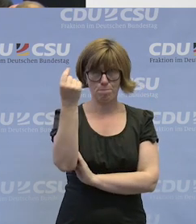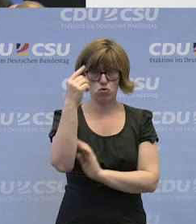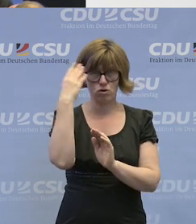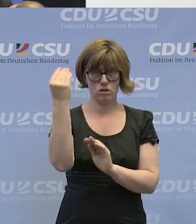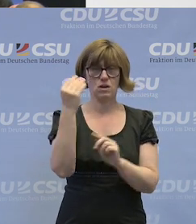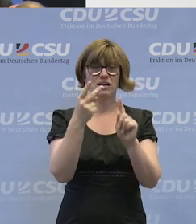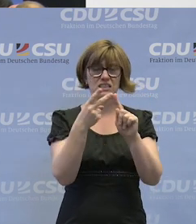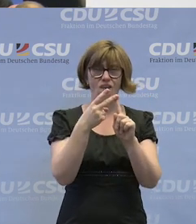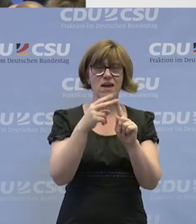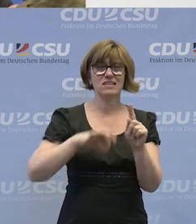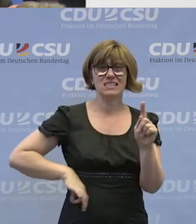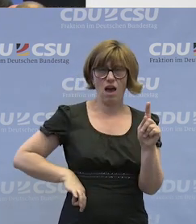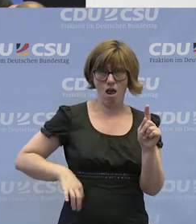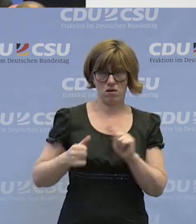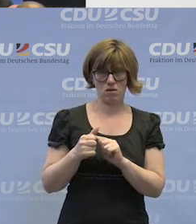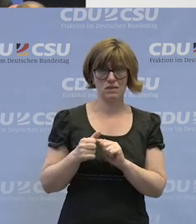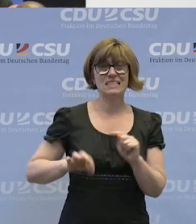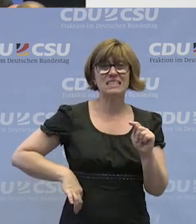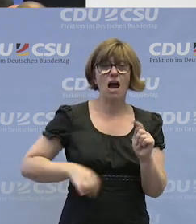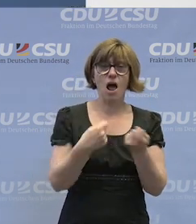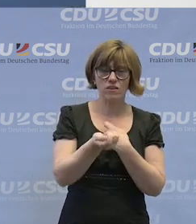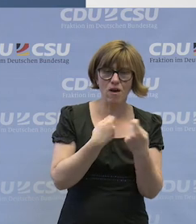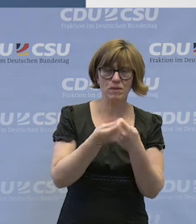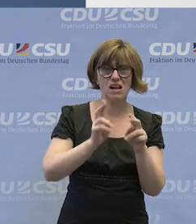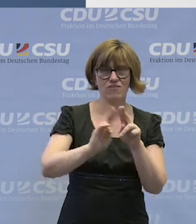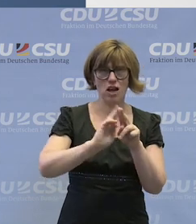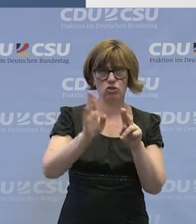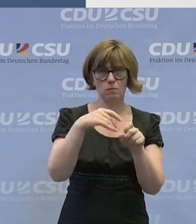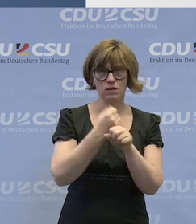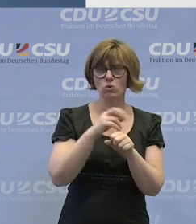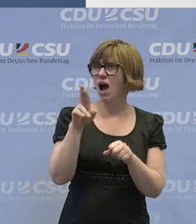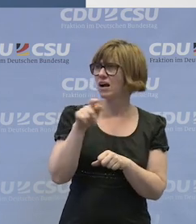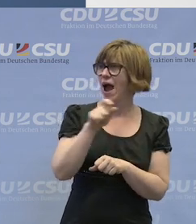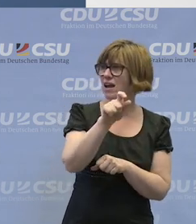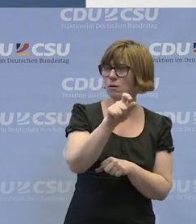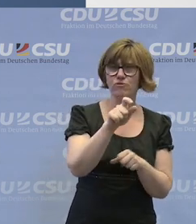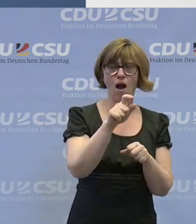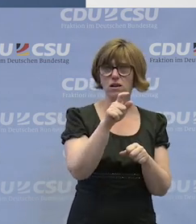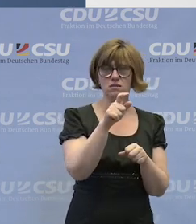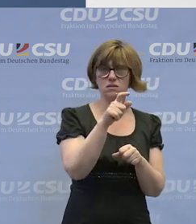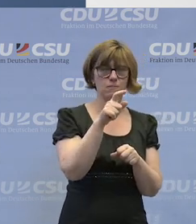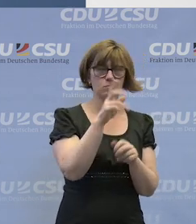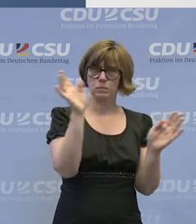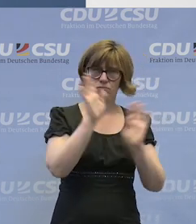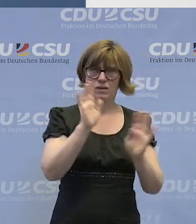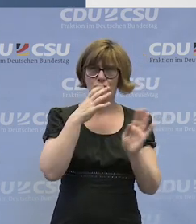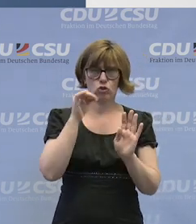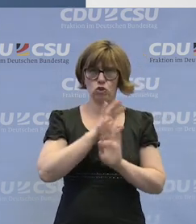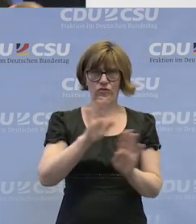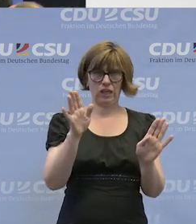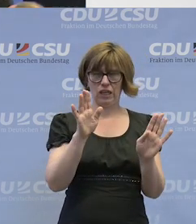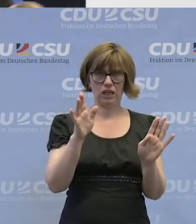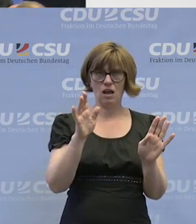und am Platz zwei kommt das Saarland. Das Saarland vermittelt die Werkstattbeschäftigten. Rheinland-Pfalz, Rheinland-Pfalz, Kopf. Wir wollen